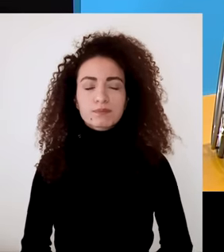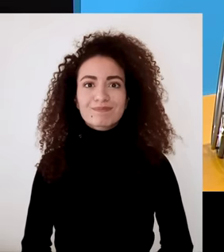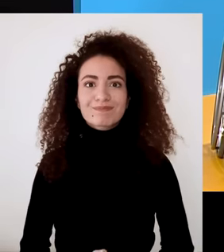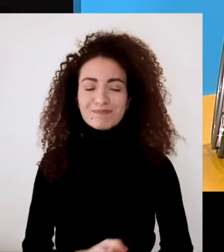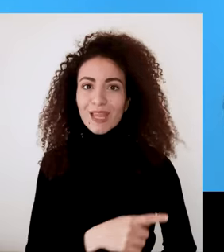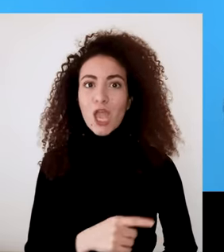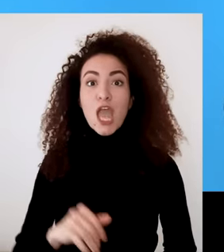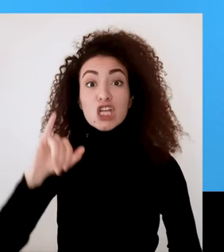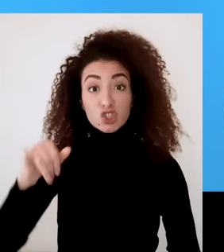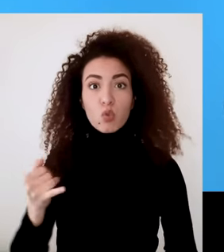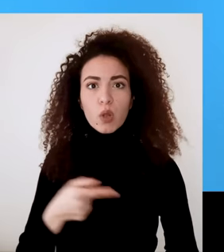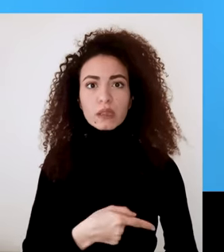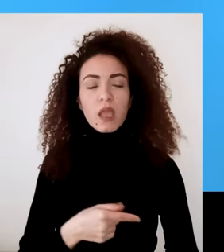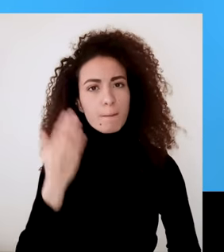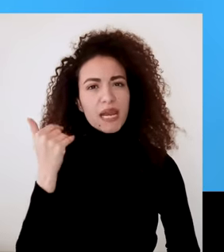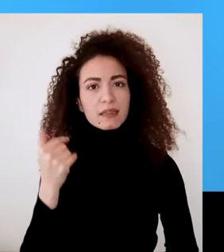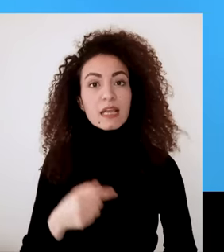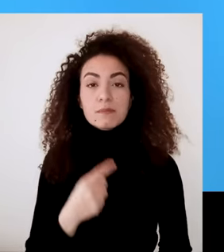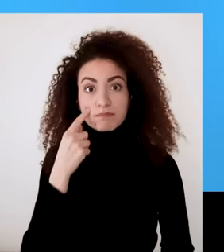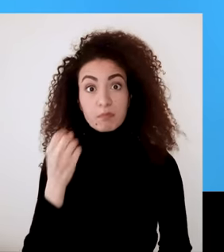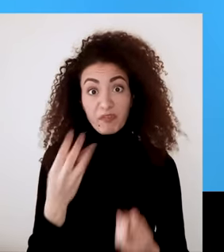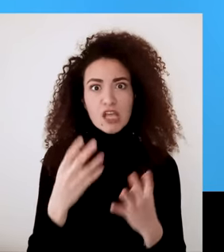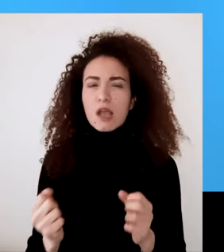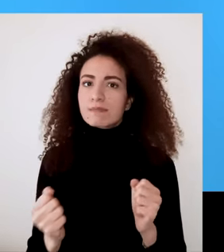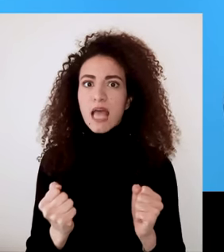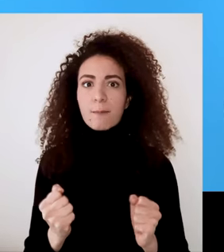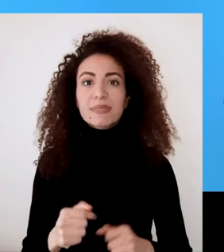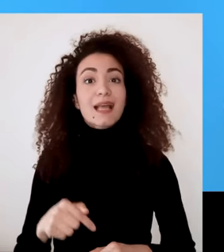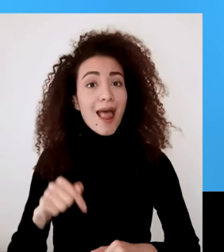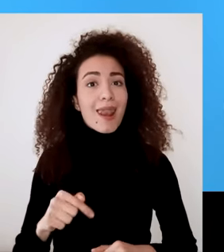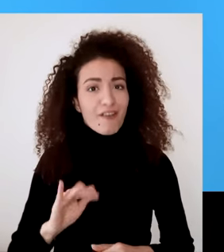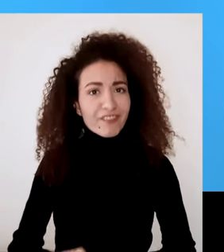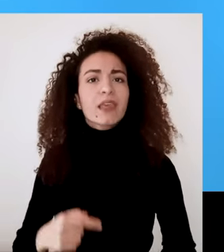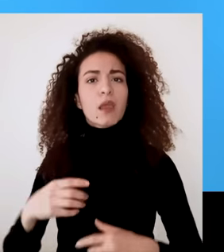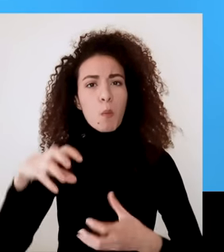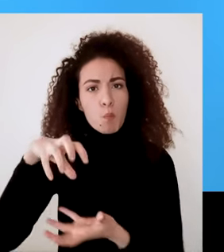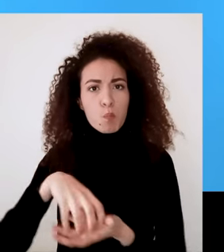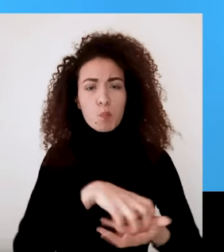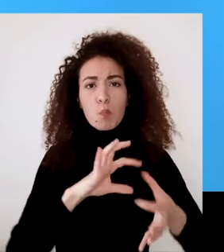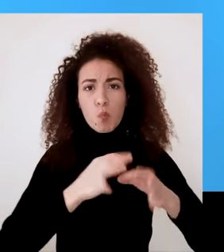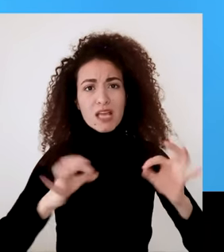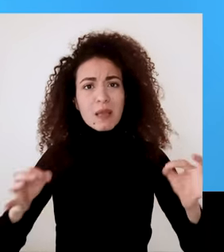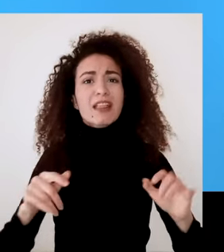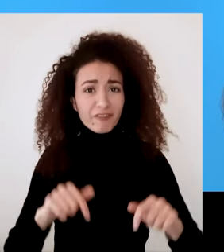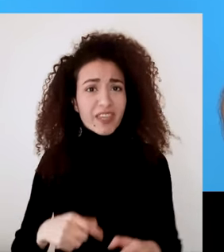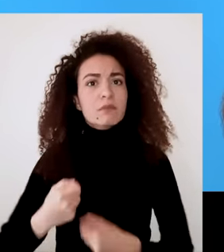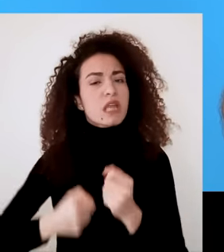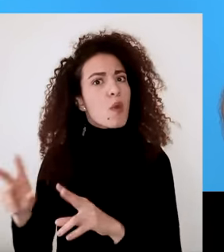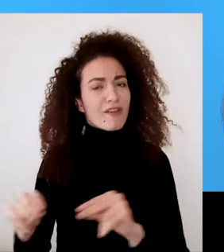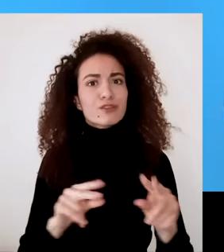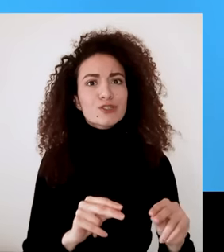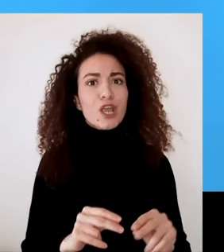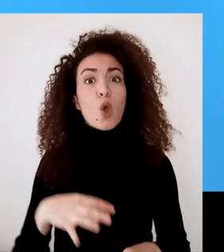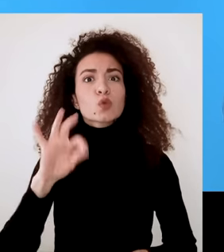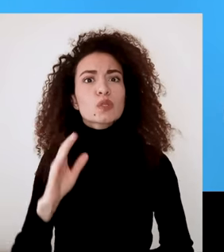رح يصدق شهادة جود قد تبدو صادم للبعض ولكن الواقع أنه لليوم هالنوم الإساءة بعده موجود خاصة تجاه